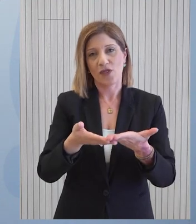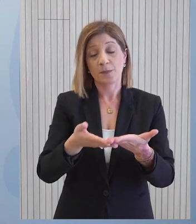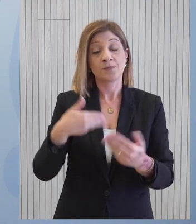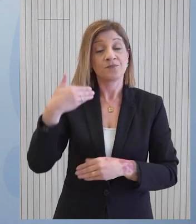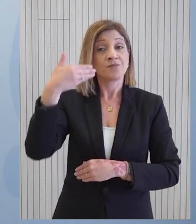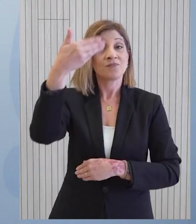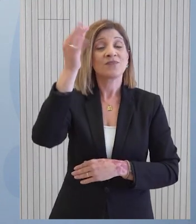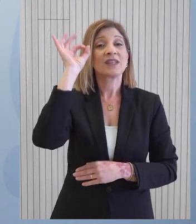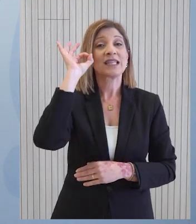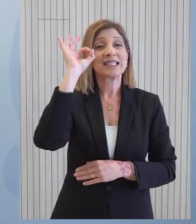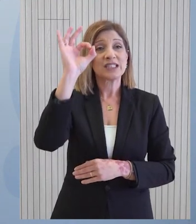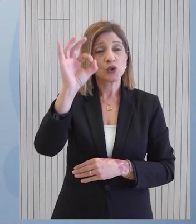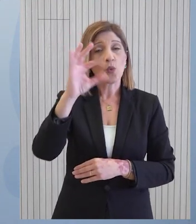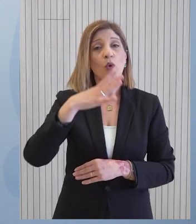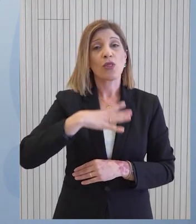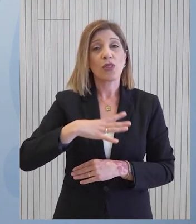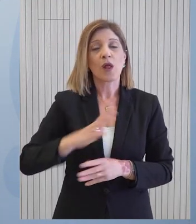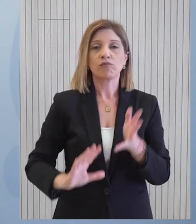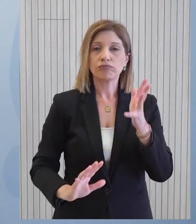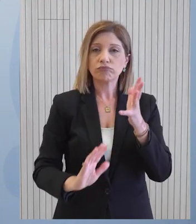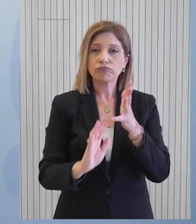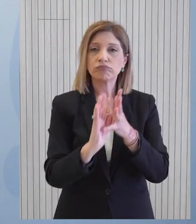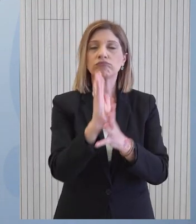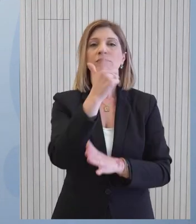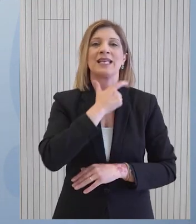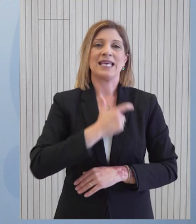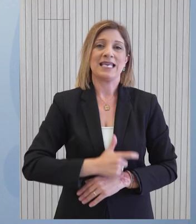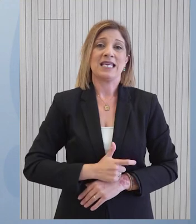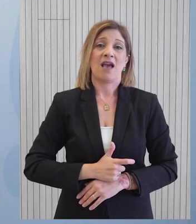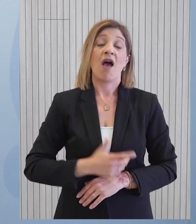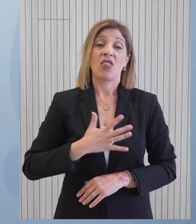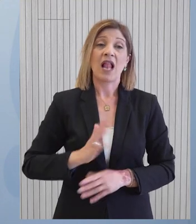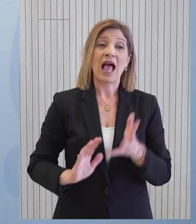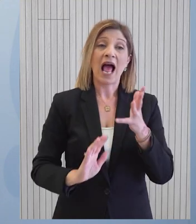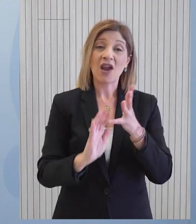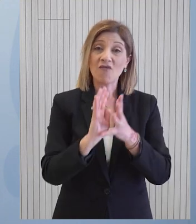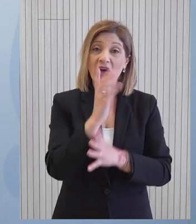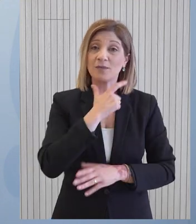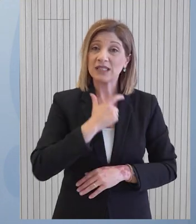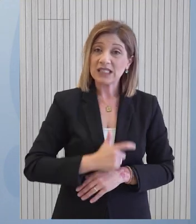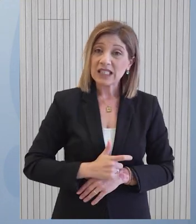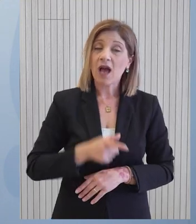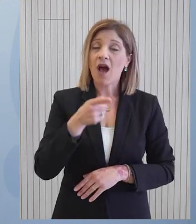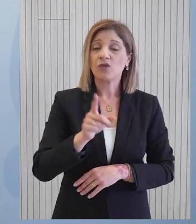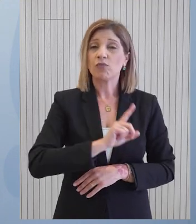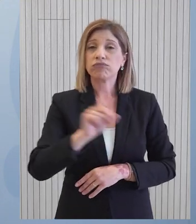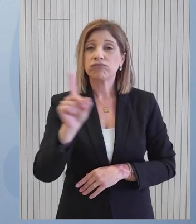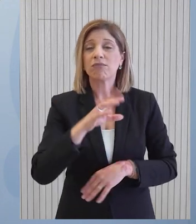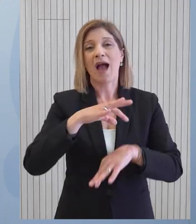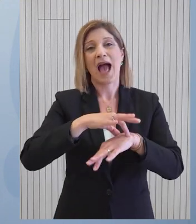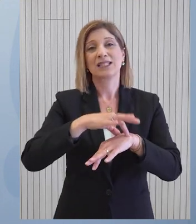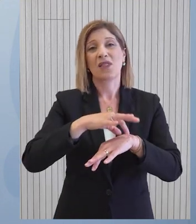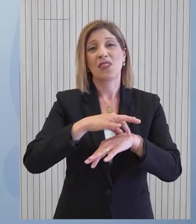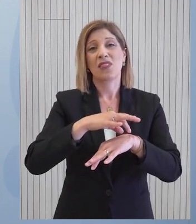Μακροπρόθεσμος στόχος βεβαίως παραμείνει η αναβάθμιση των υπηρεσιών υγείας σε τέτοιο βαθμό, ώστε να περιορίζεται η ανάγκη για αποστολή ασθενών στο